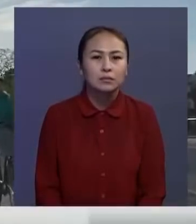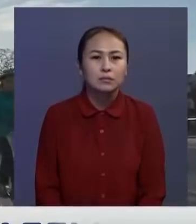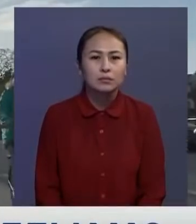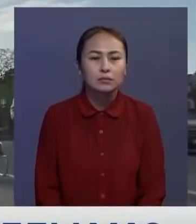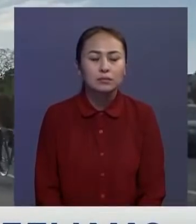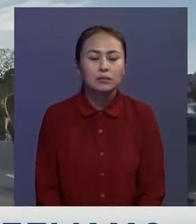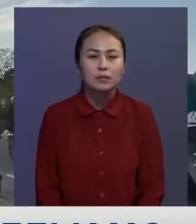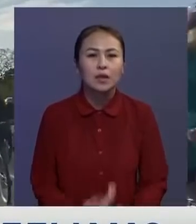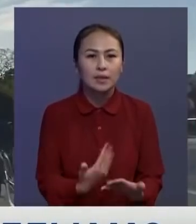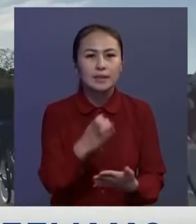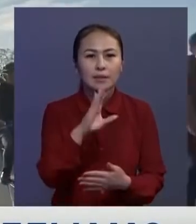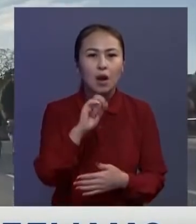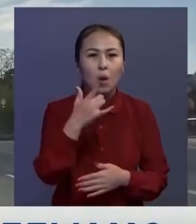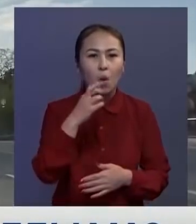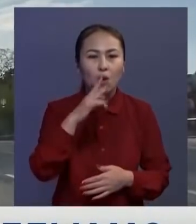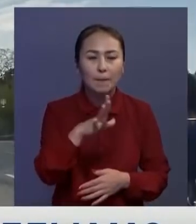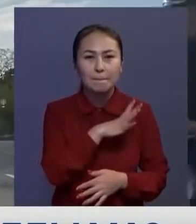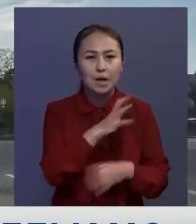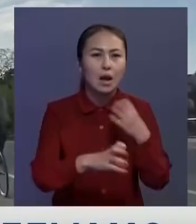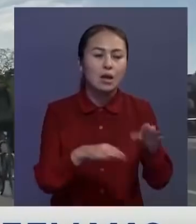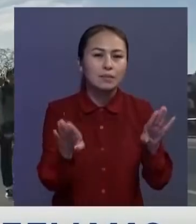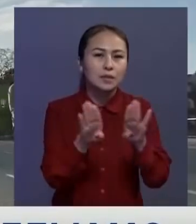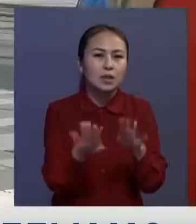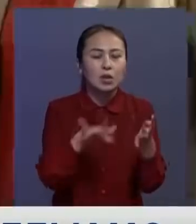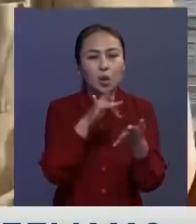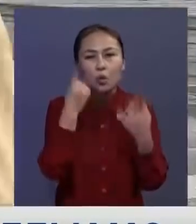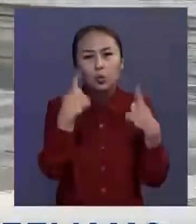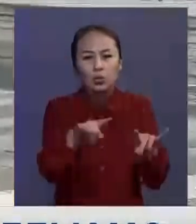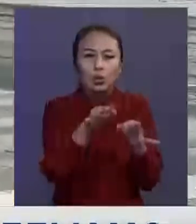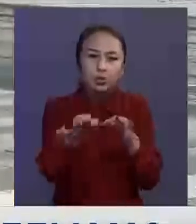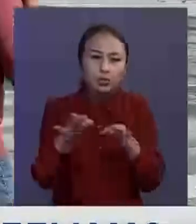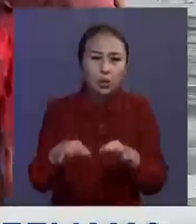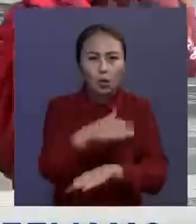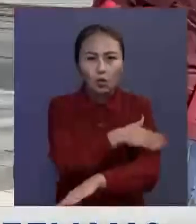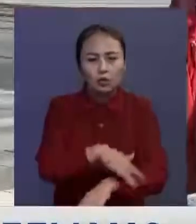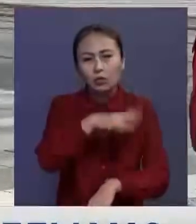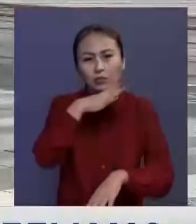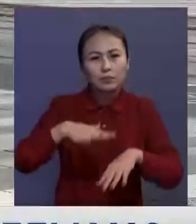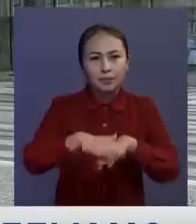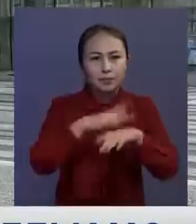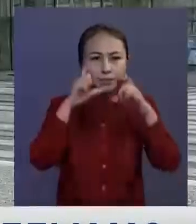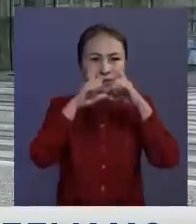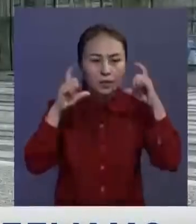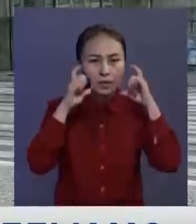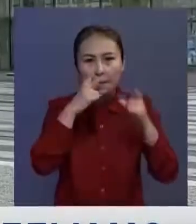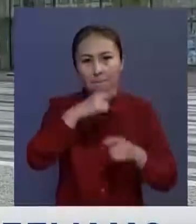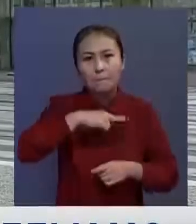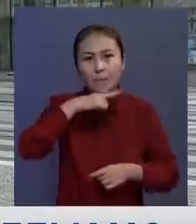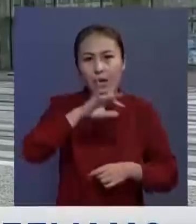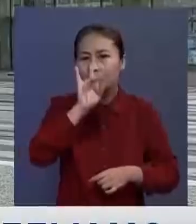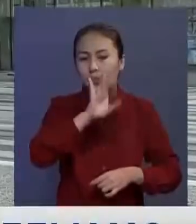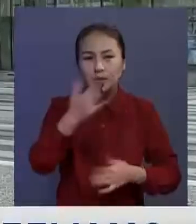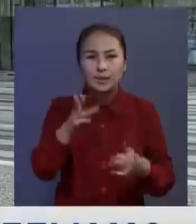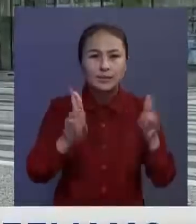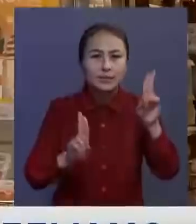Бұл Стокгольм әлемнің өзге қаларындағы да емес. Өзге ше көрініз, көшет олған кісі бет-бере кейіп жүргендерін байқамайсыз. Мұнда